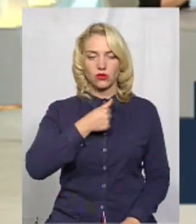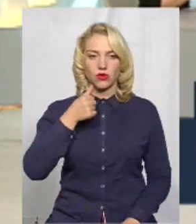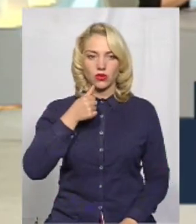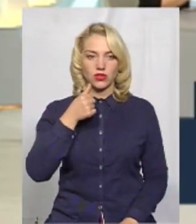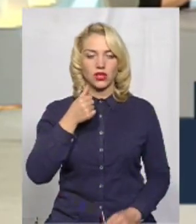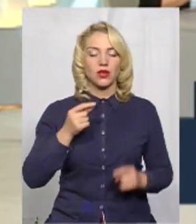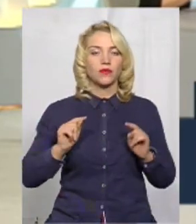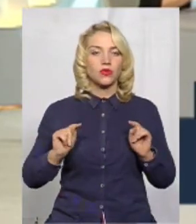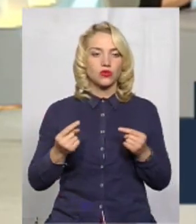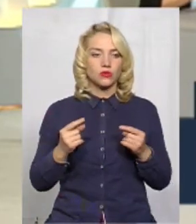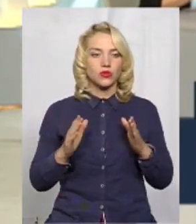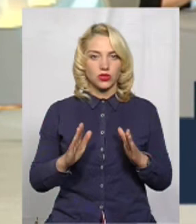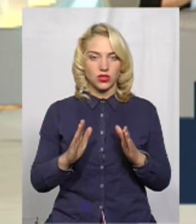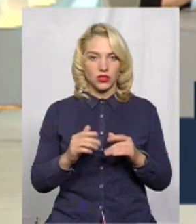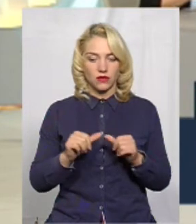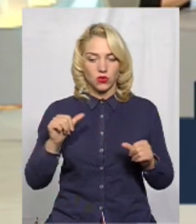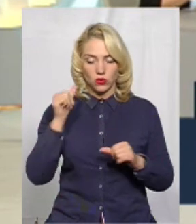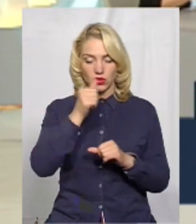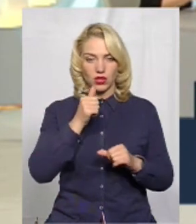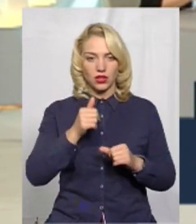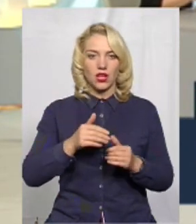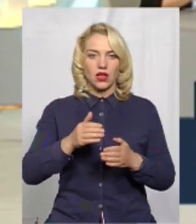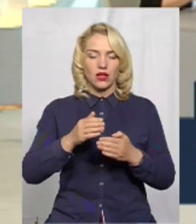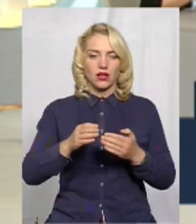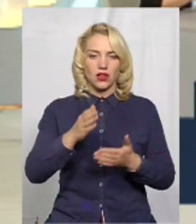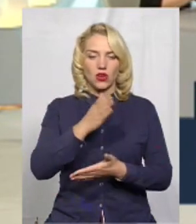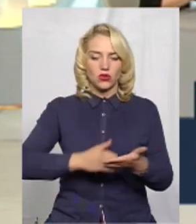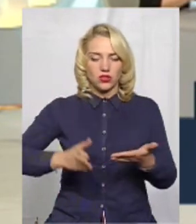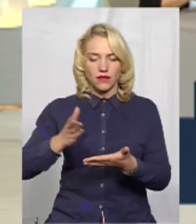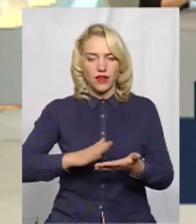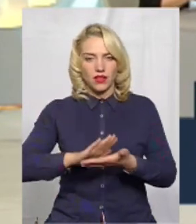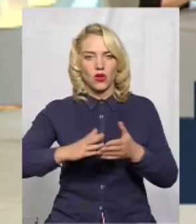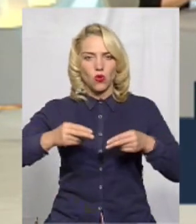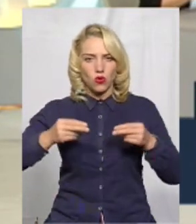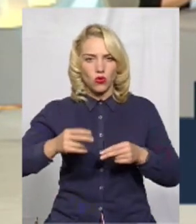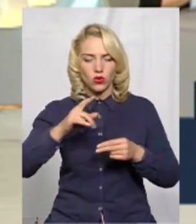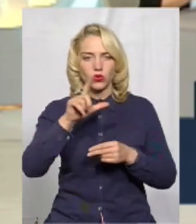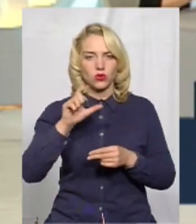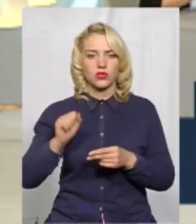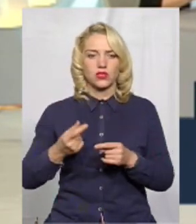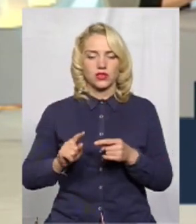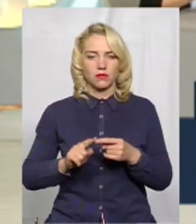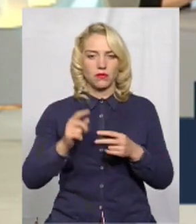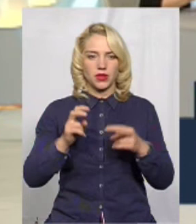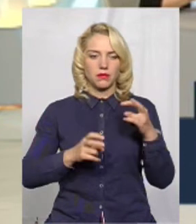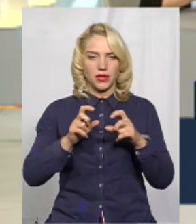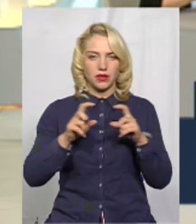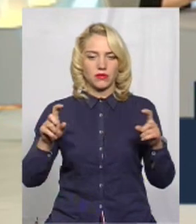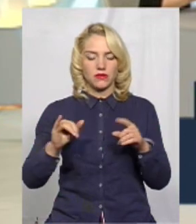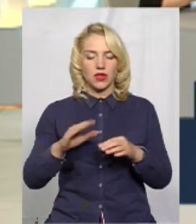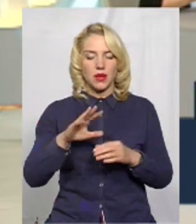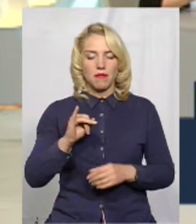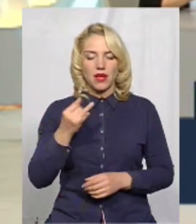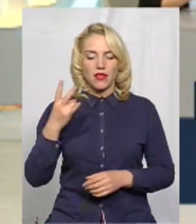Чому тільки торік розірвали угоду концесії із цим підприємством і майно